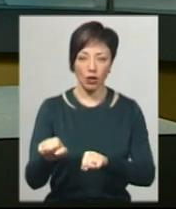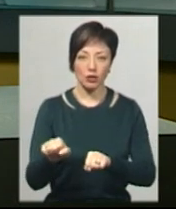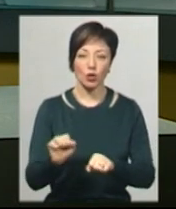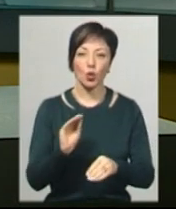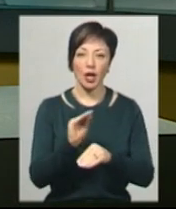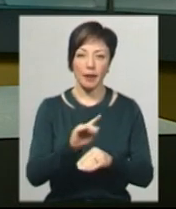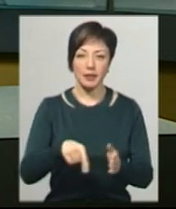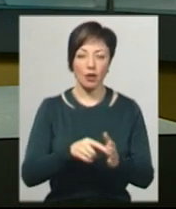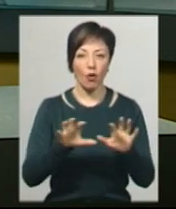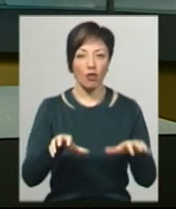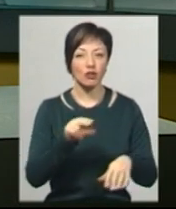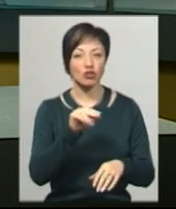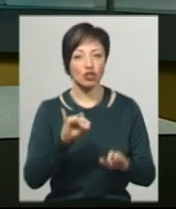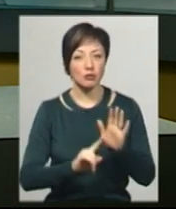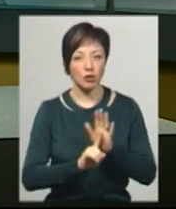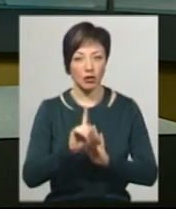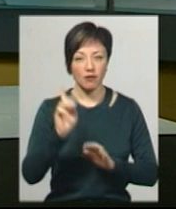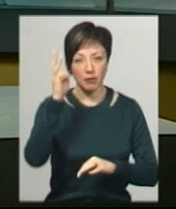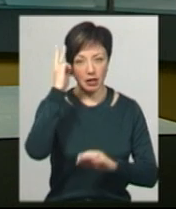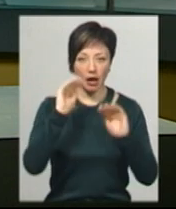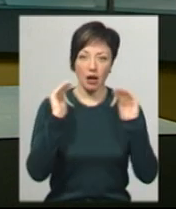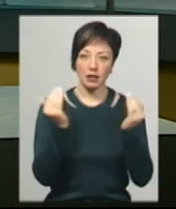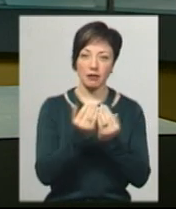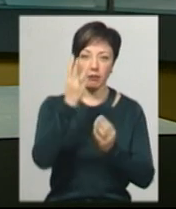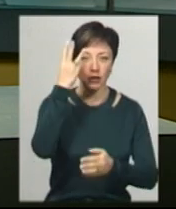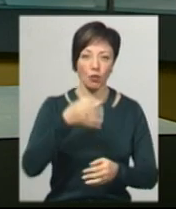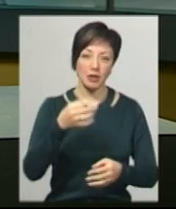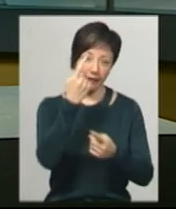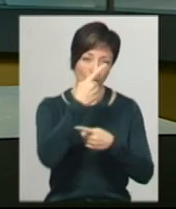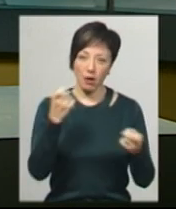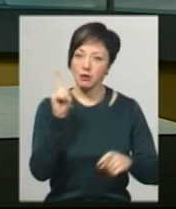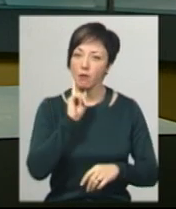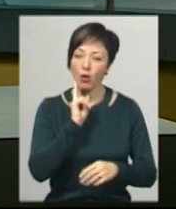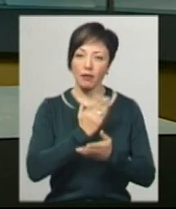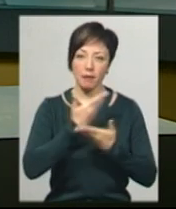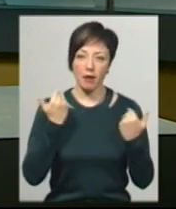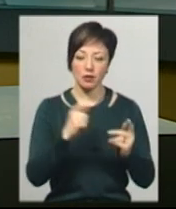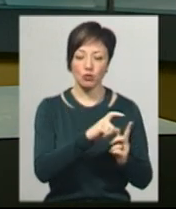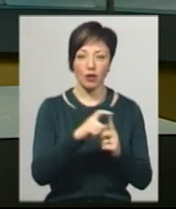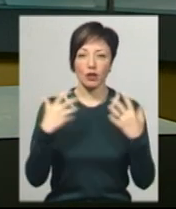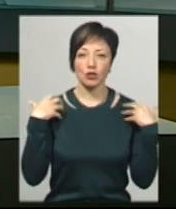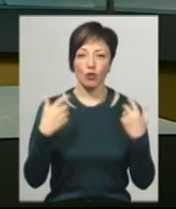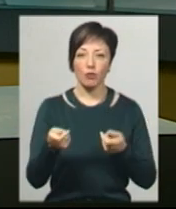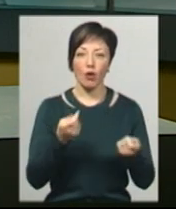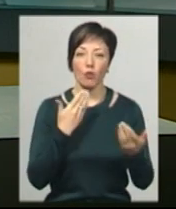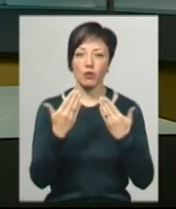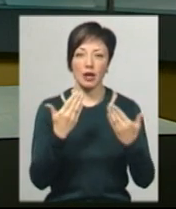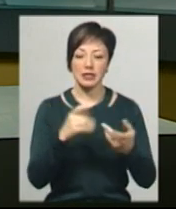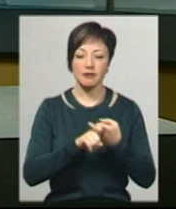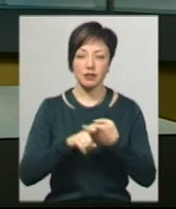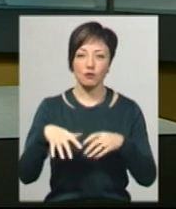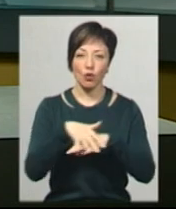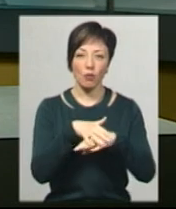запровадять карантин у Хмельницькому та області, інформації поки немає. За словами начальниці управління комунікації та зв'язків із